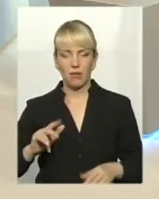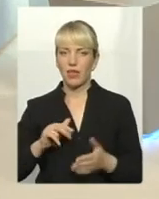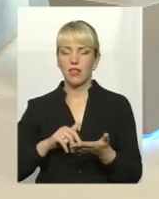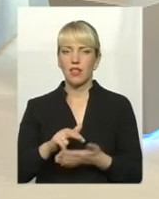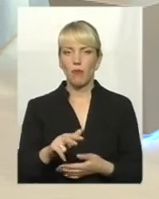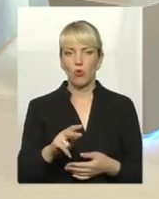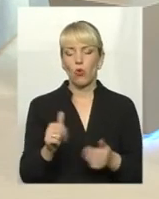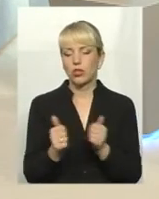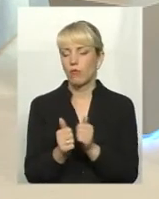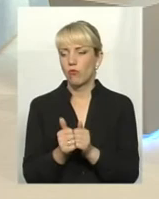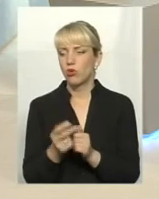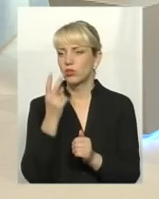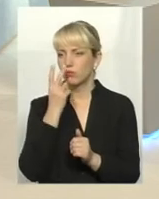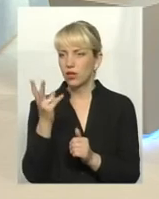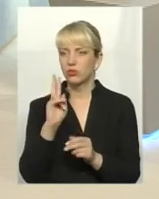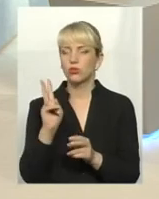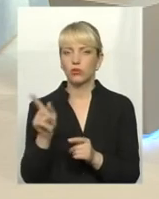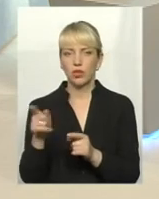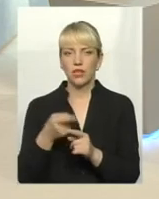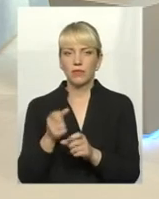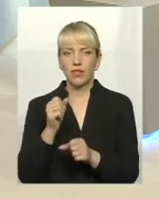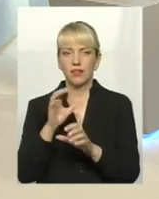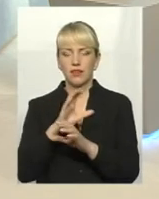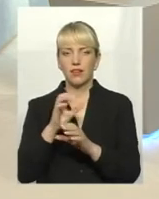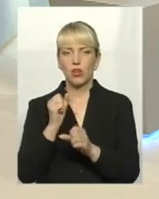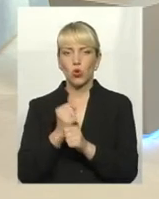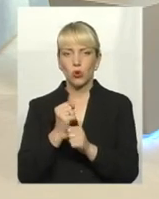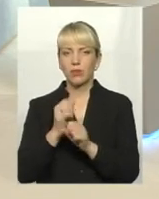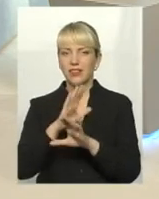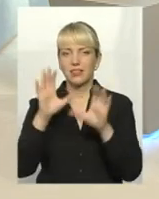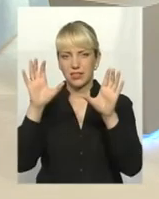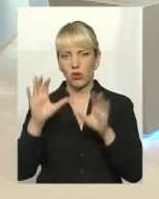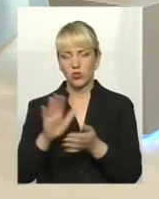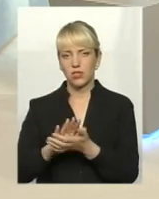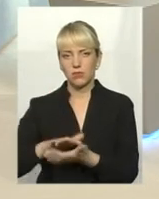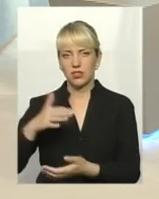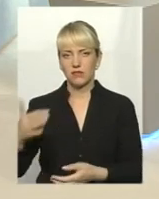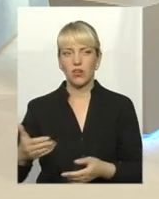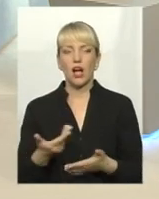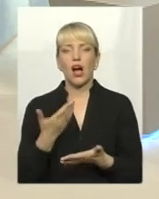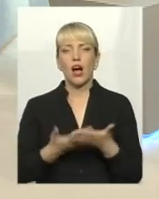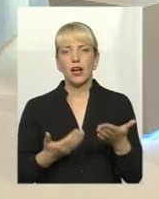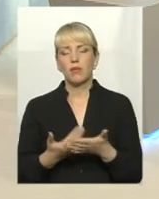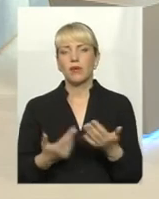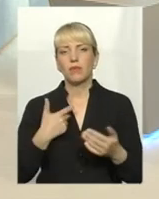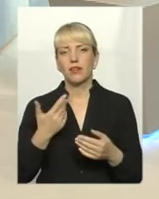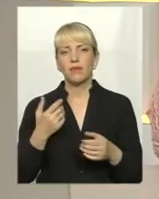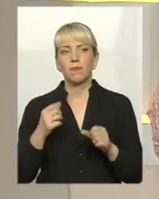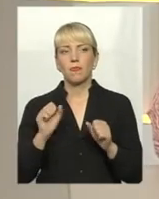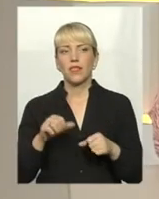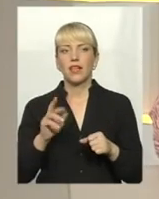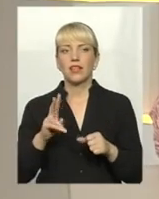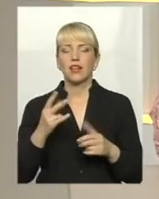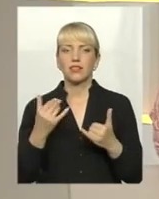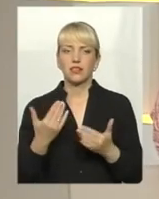поруч по з тих, хто це робить. А не збираєтесь ставити, наприклад, як сьогодні